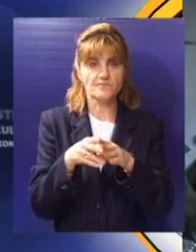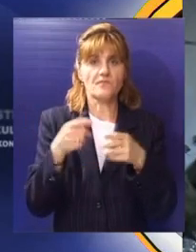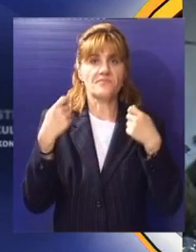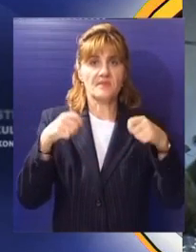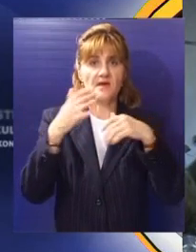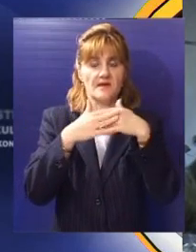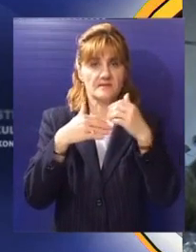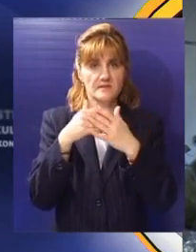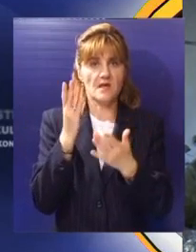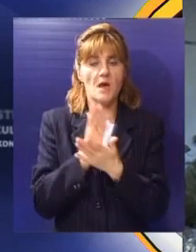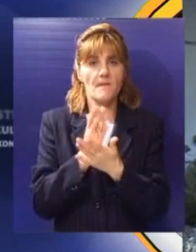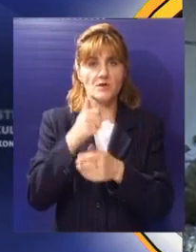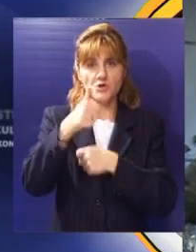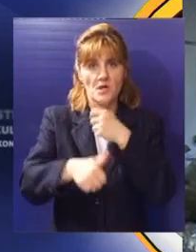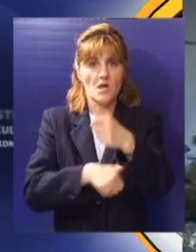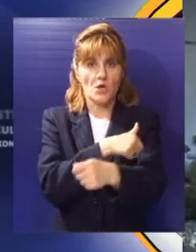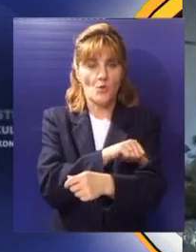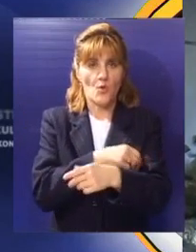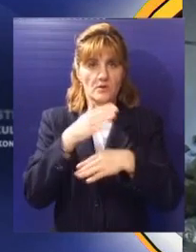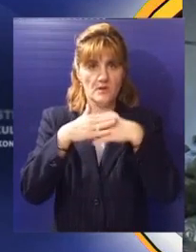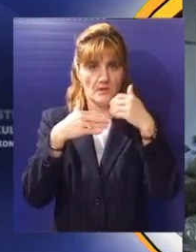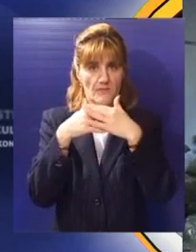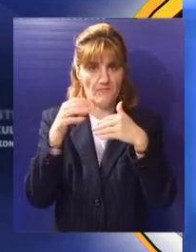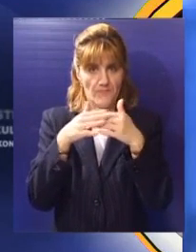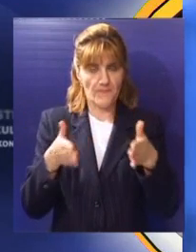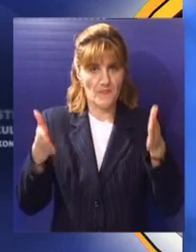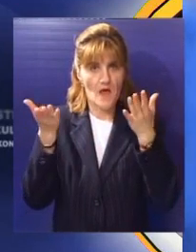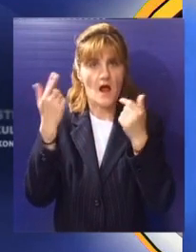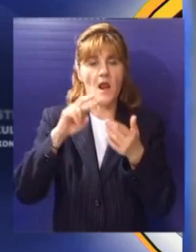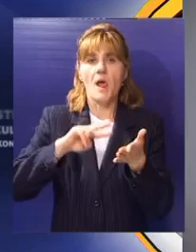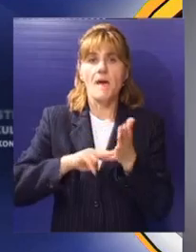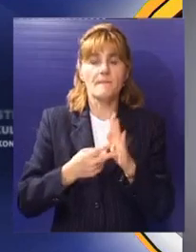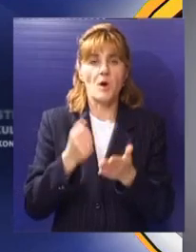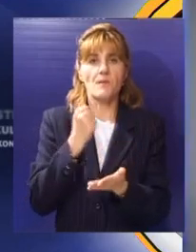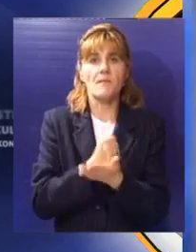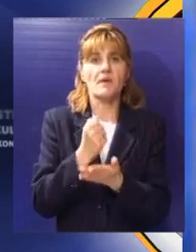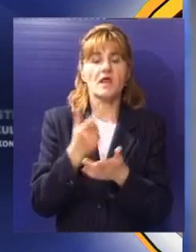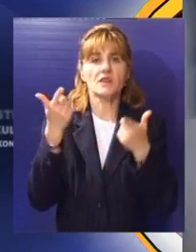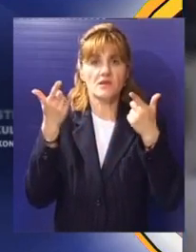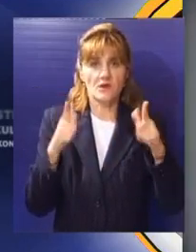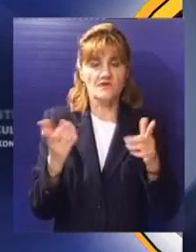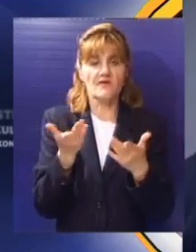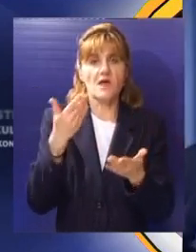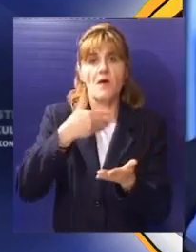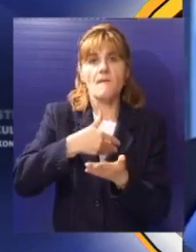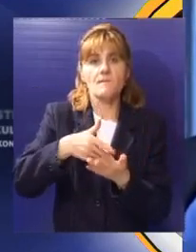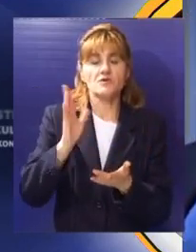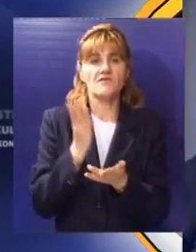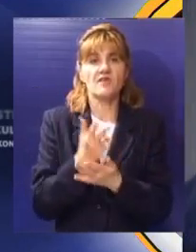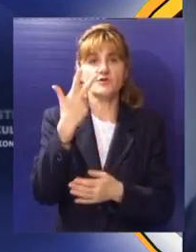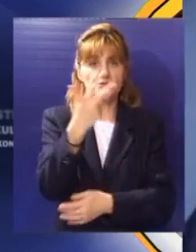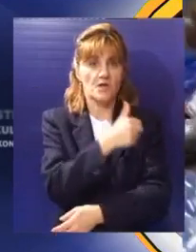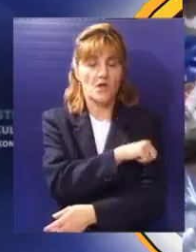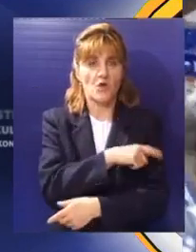objekata ne bi trebalo da traje duže od godinu dana, ali problem je pribavljanje dokumentacije na koju se potrošilo već skoro tri